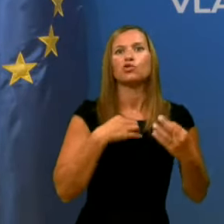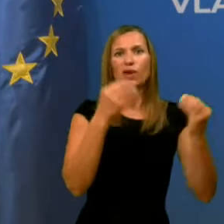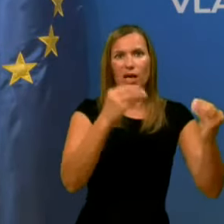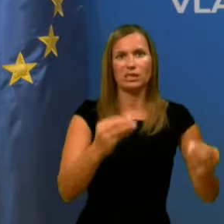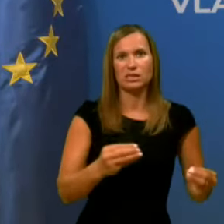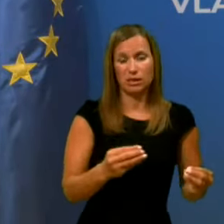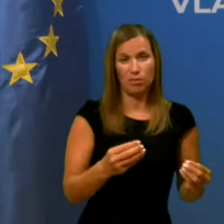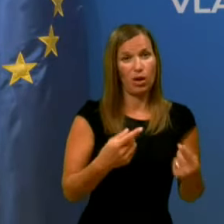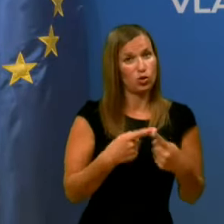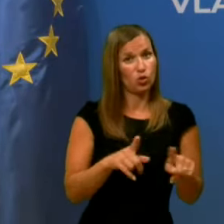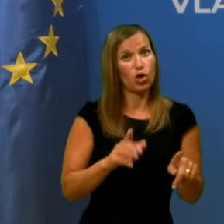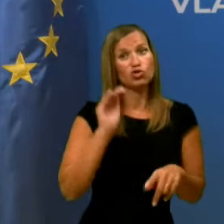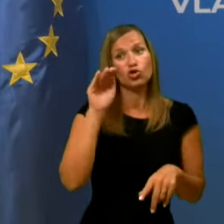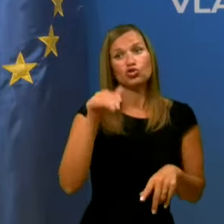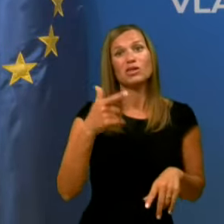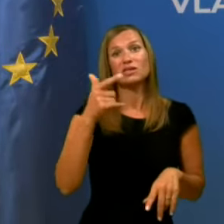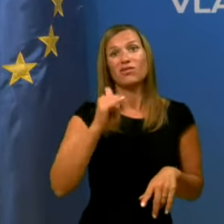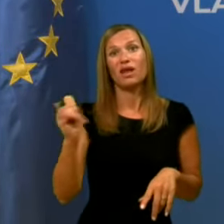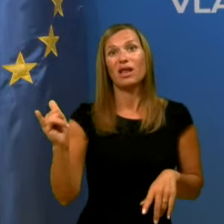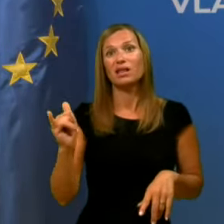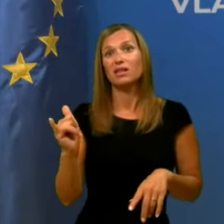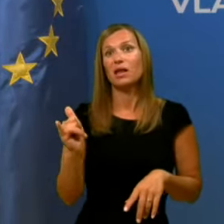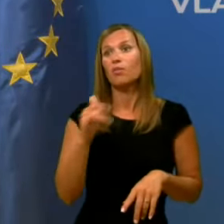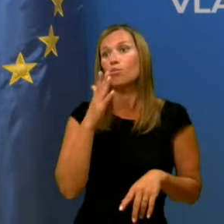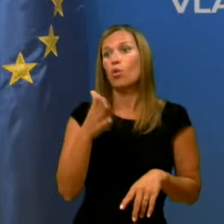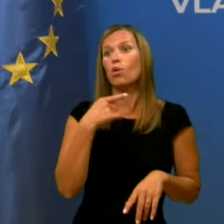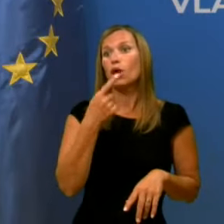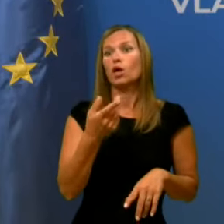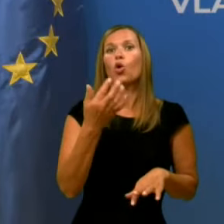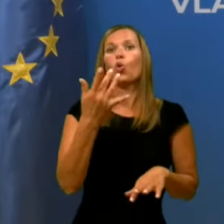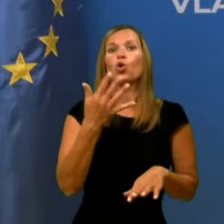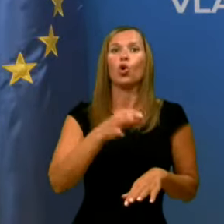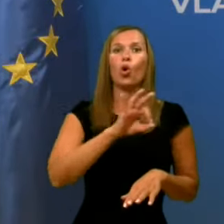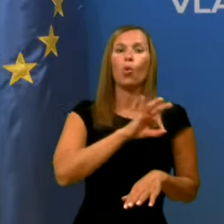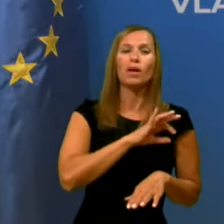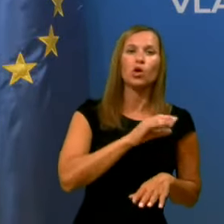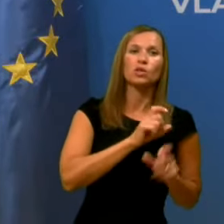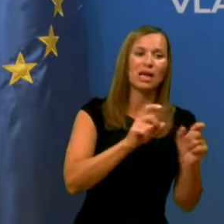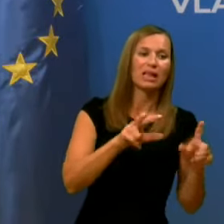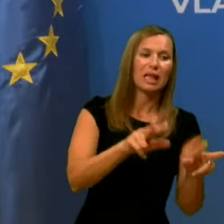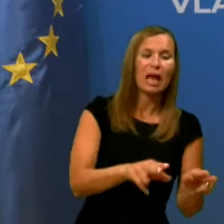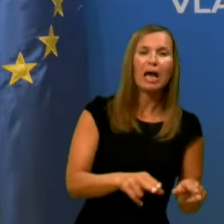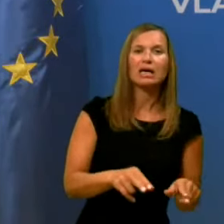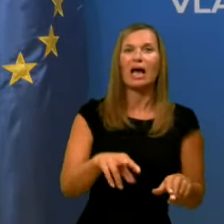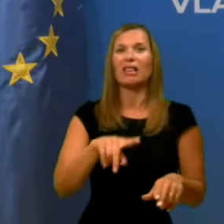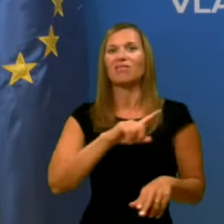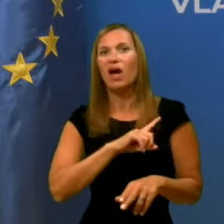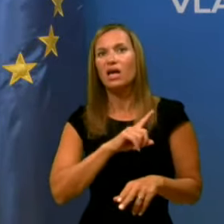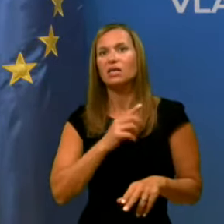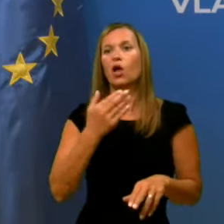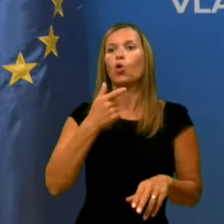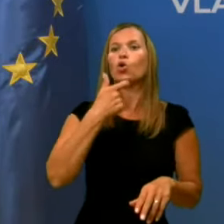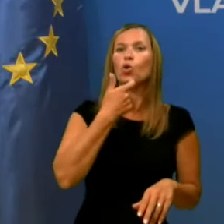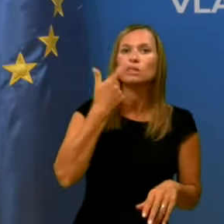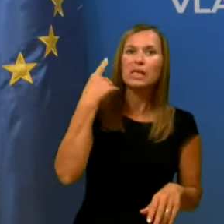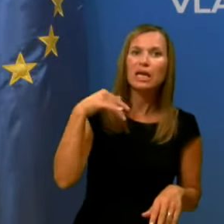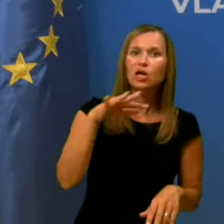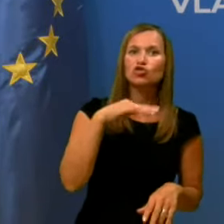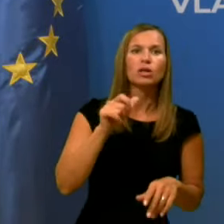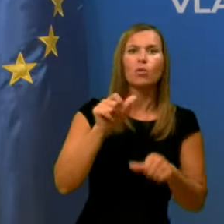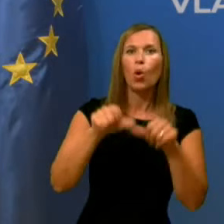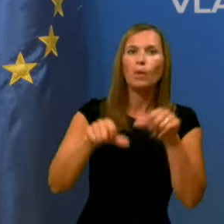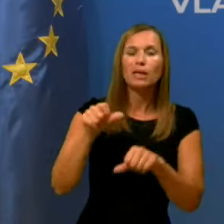bomo čez dve leti govorili, koliko jih je umrlo zaradi raka, zaradi infarkta, koliko tudi teh starejših ni bila operirano zaradi kolika ali pa